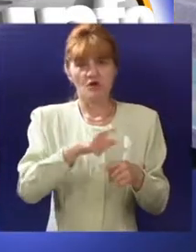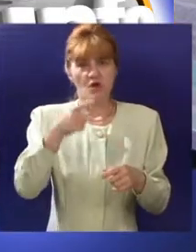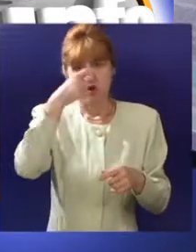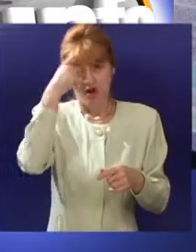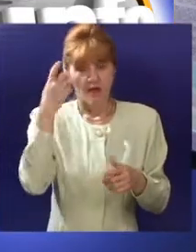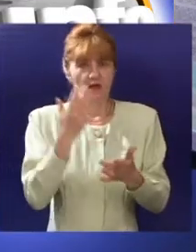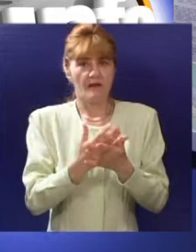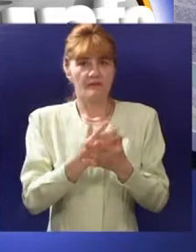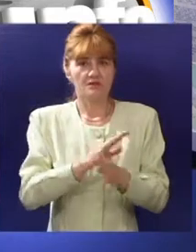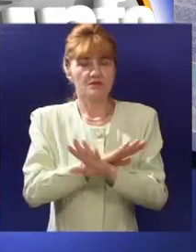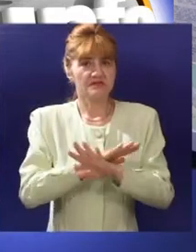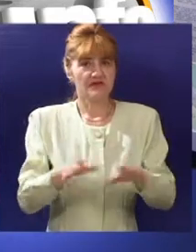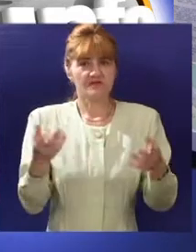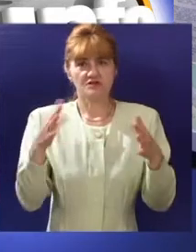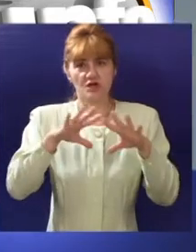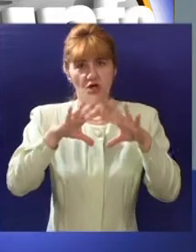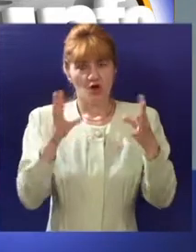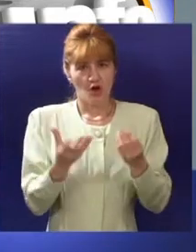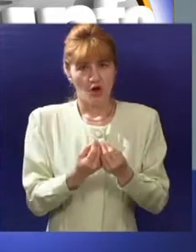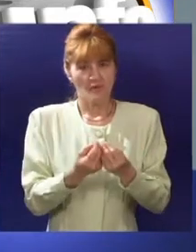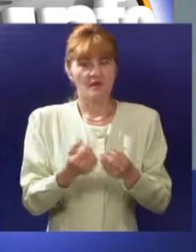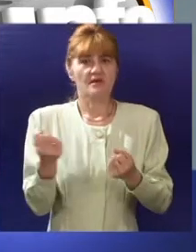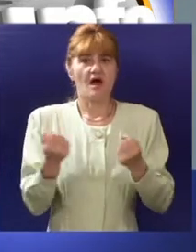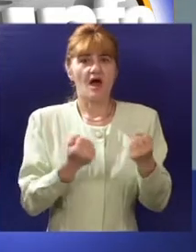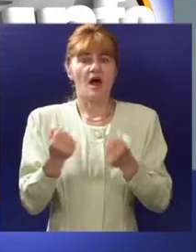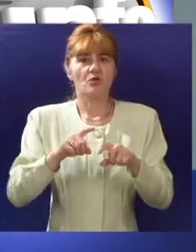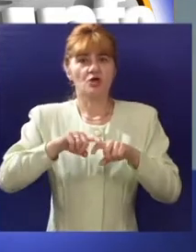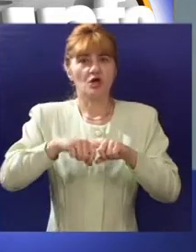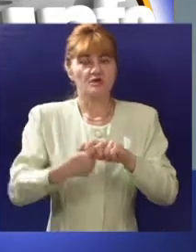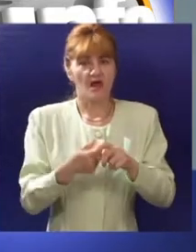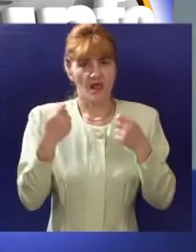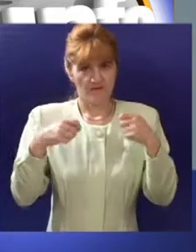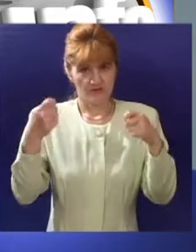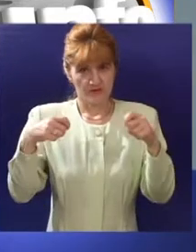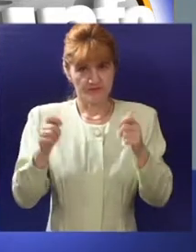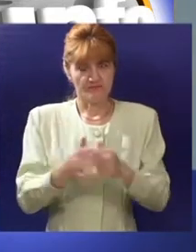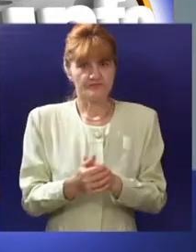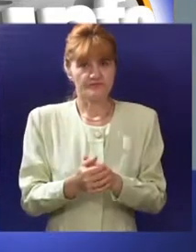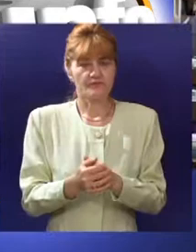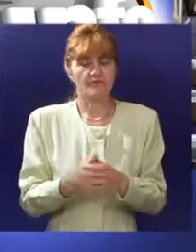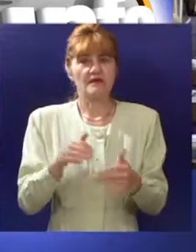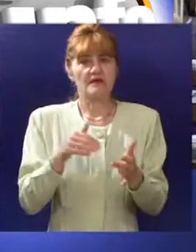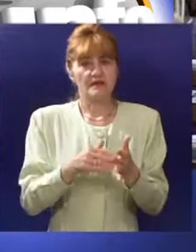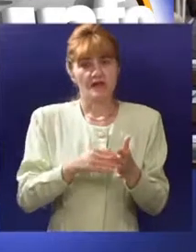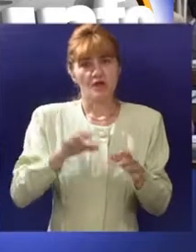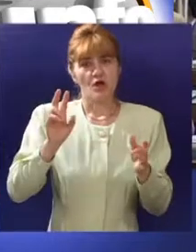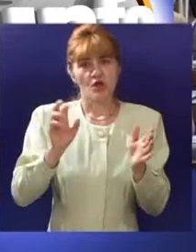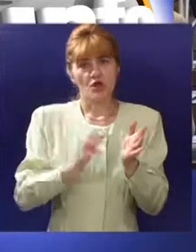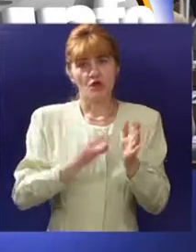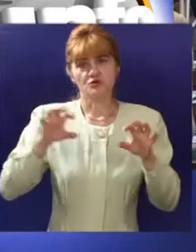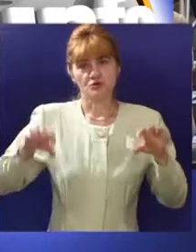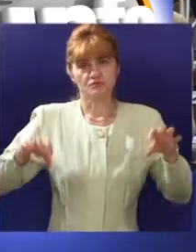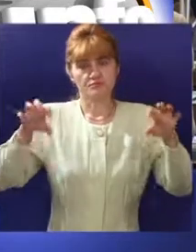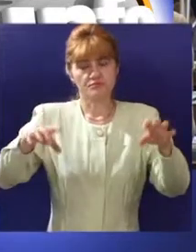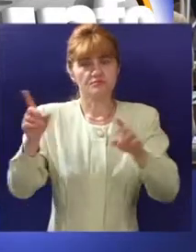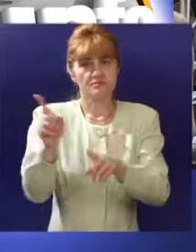do juna meseca biće završena kompletna infrastruktura za fabriku autodelova Norma Grupa, upored o traju fazna opremanja drugih lokacija